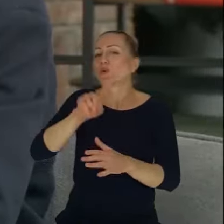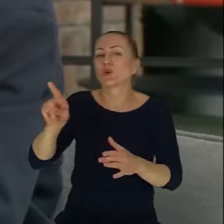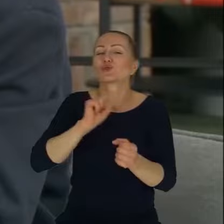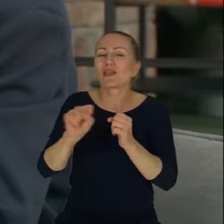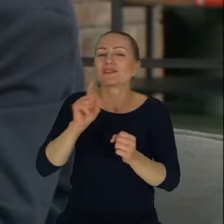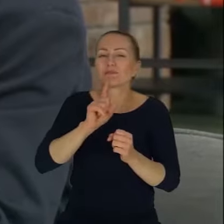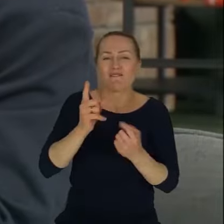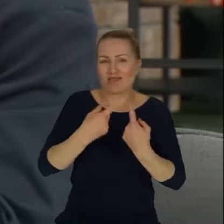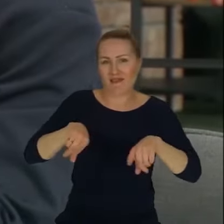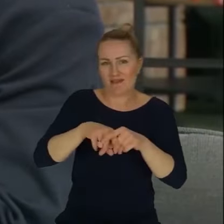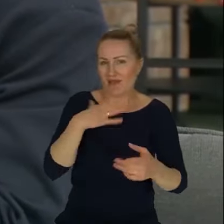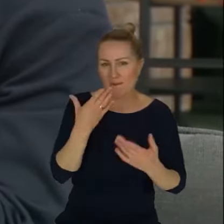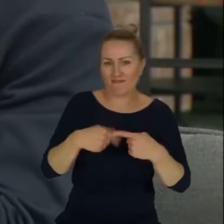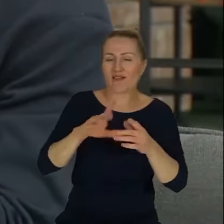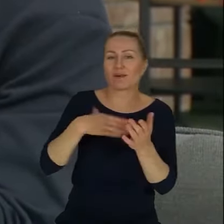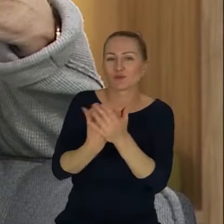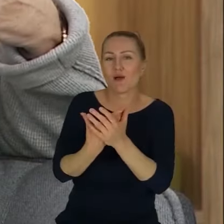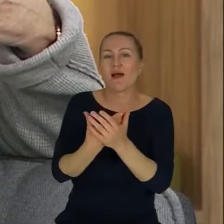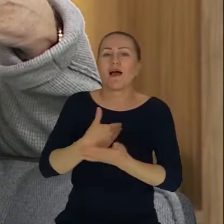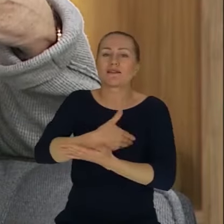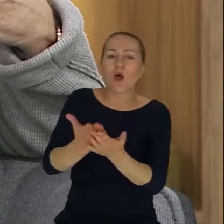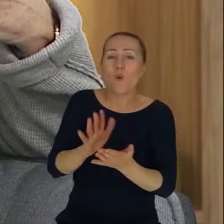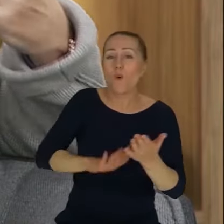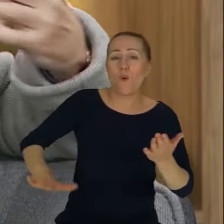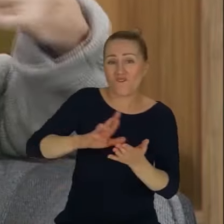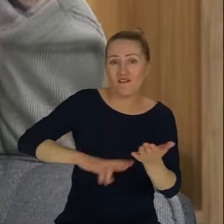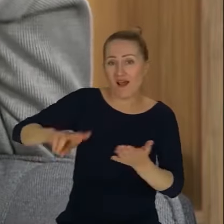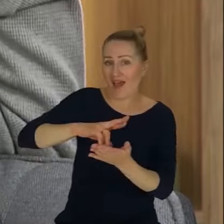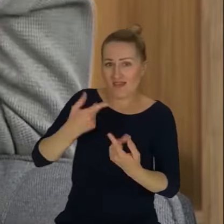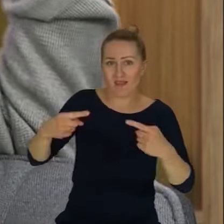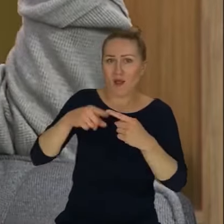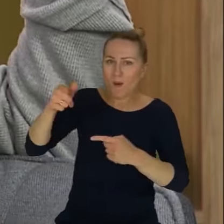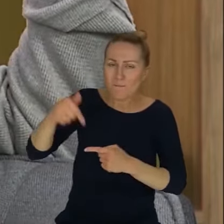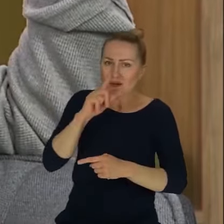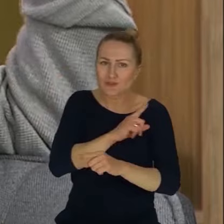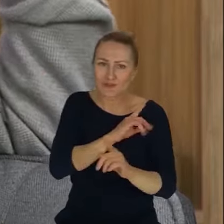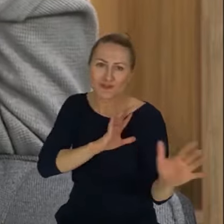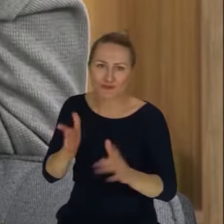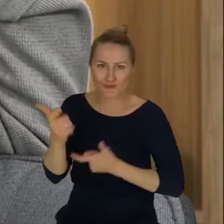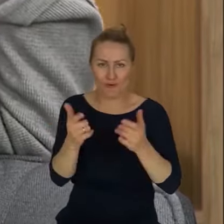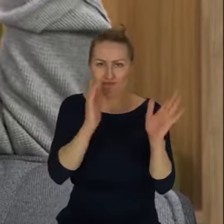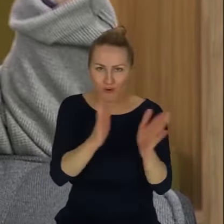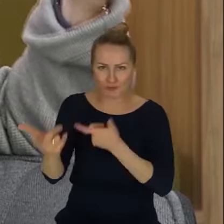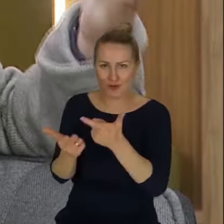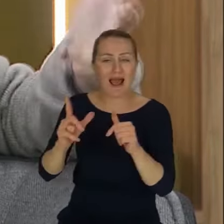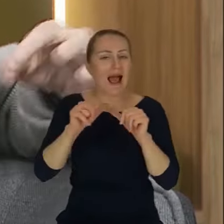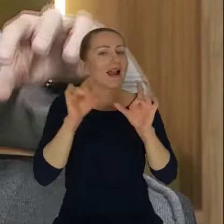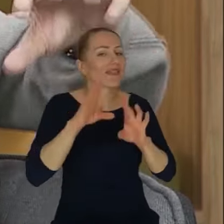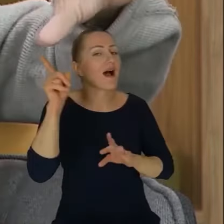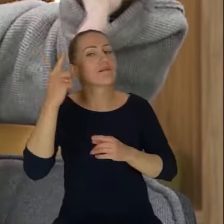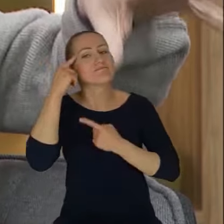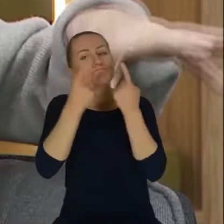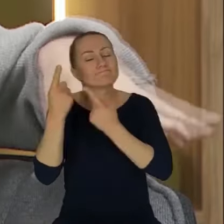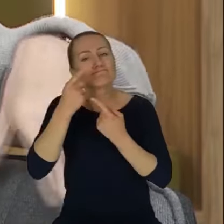Mediów, Krajowa Rada na przykład jest pytanie, nie? Wiesz co, bo to chodzi o... powinien dbać o ten ład. Tak, tylko oni sobie wyobrazili wspólnotę na pewien określony sposób i ta